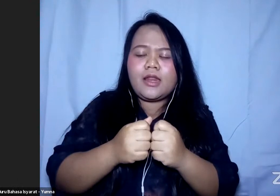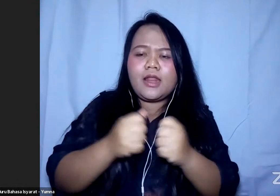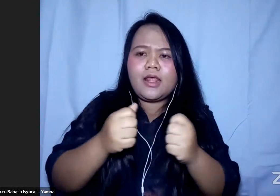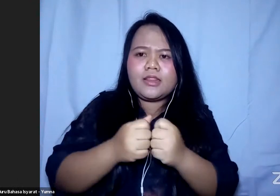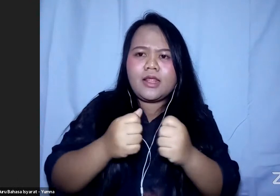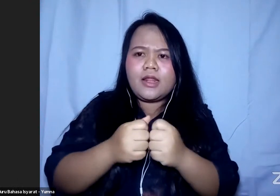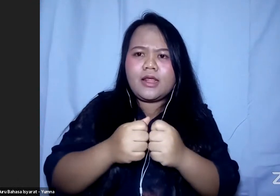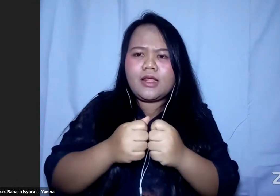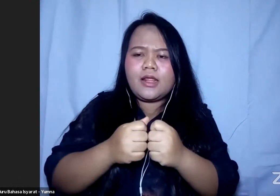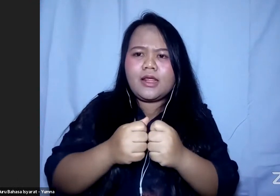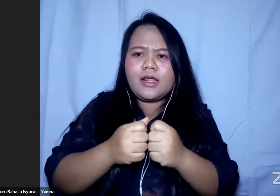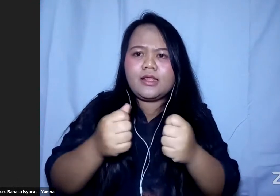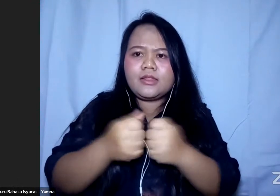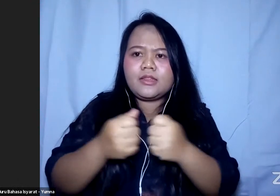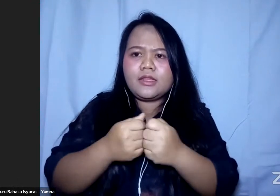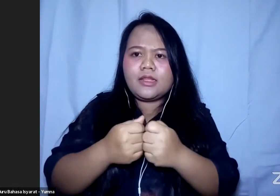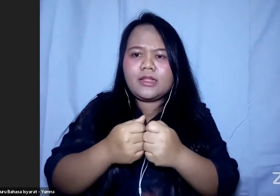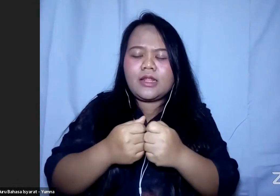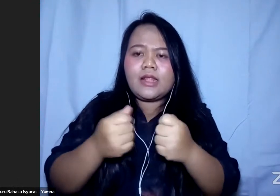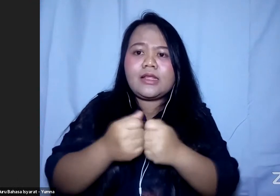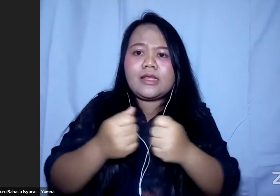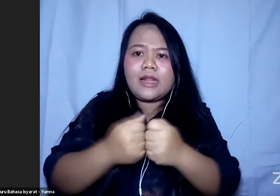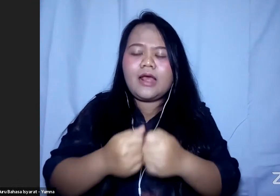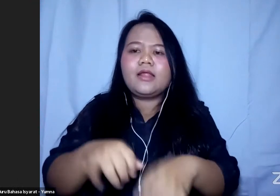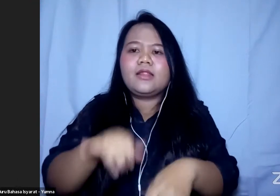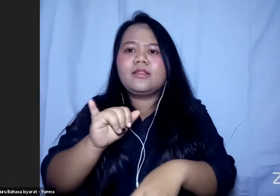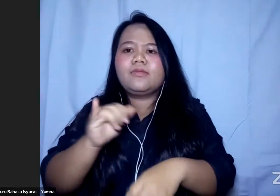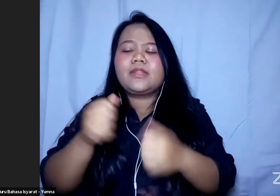dan mungkin berbahasa Indonesia-nya